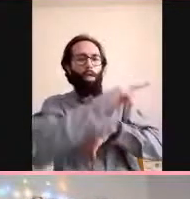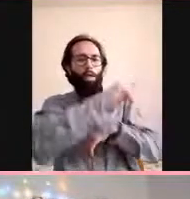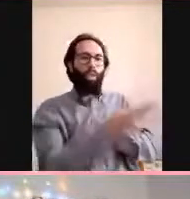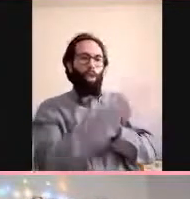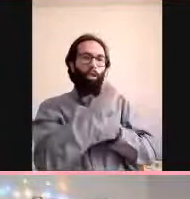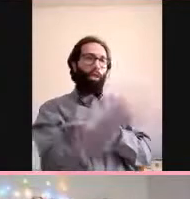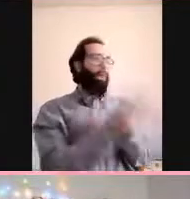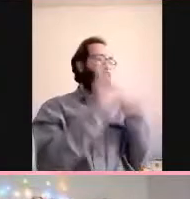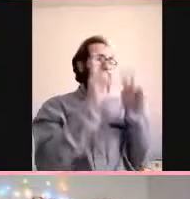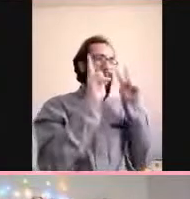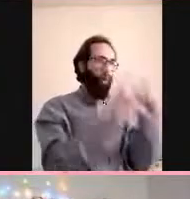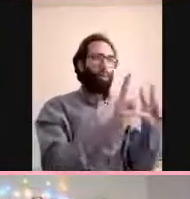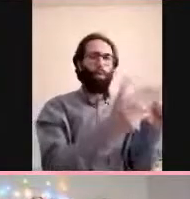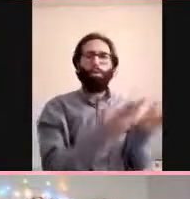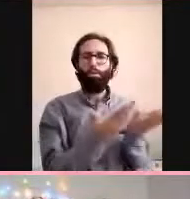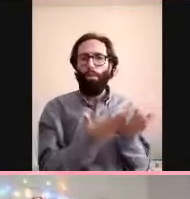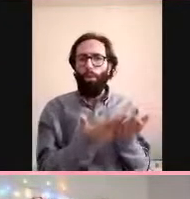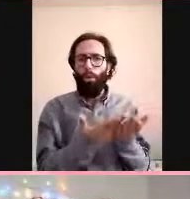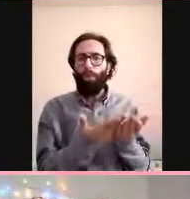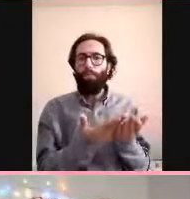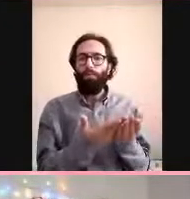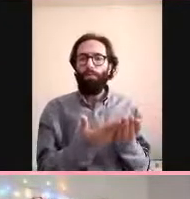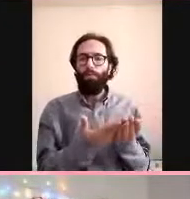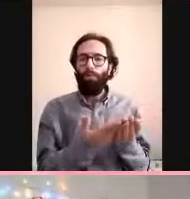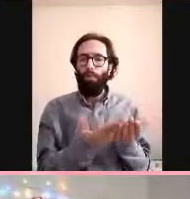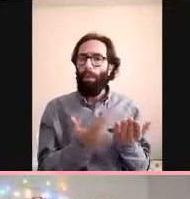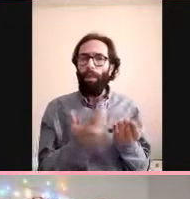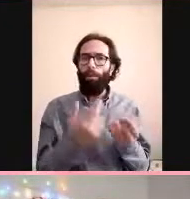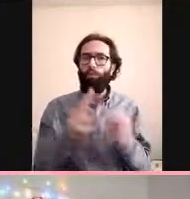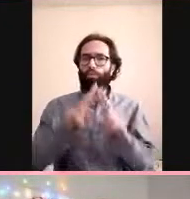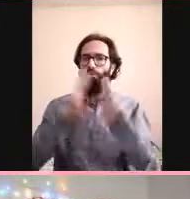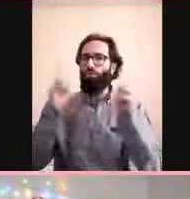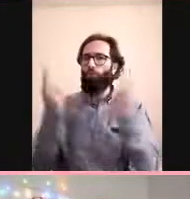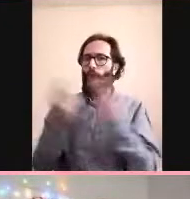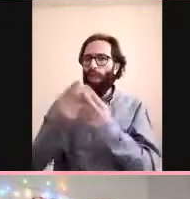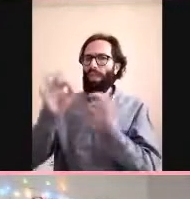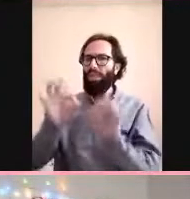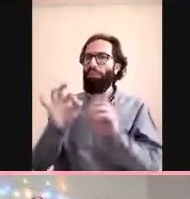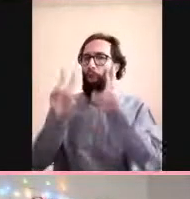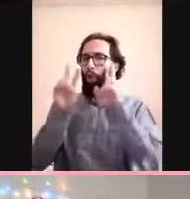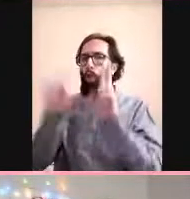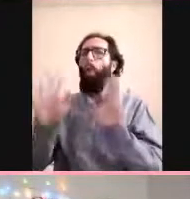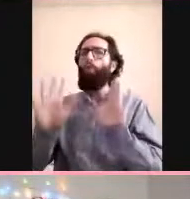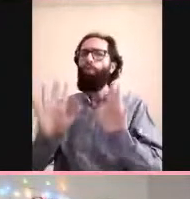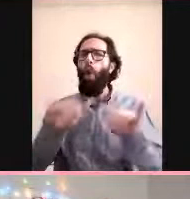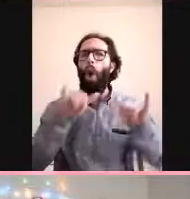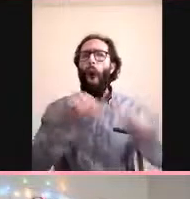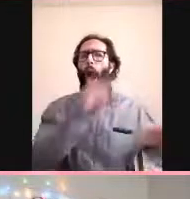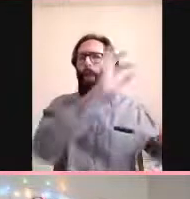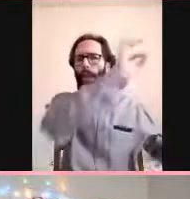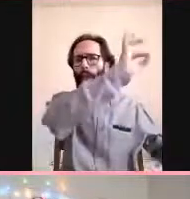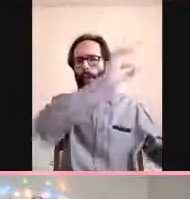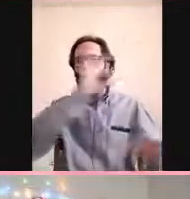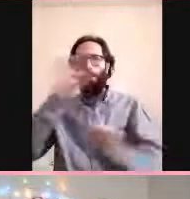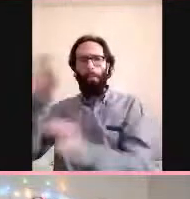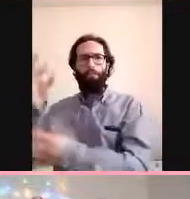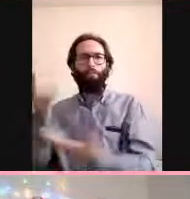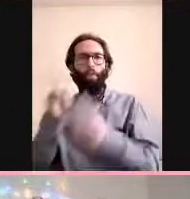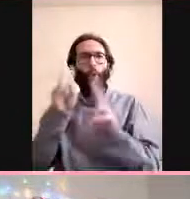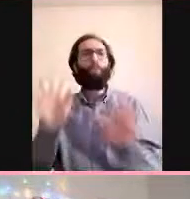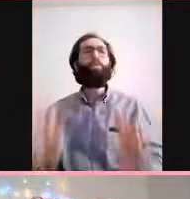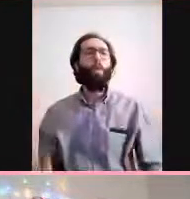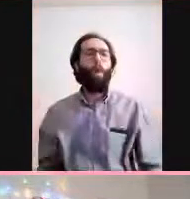Ya Çin ayrı bir vaka tabii. Şimdi Çin'deki virüsle bizim şu anki